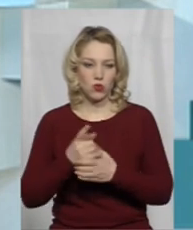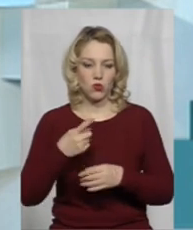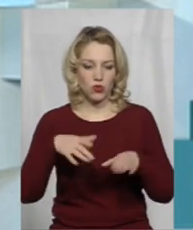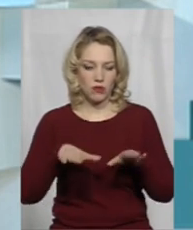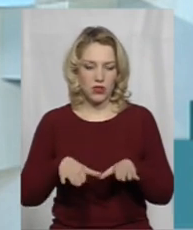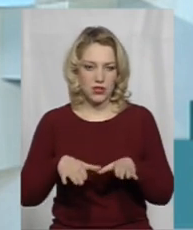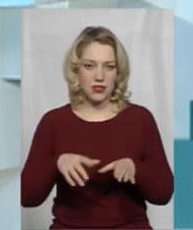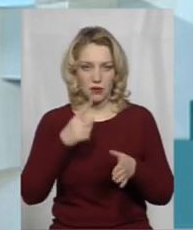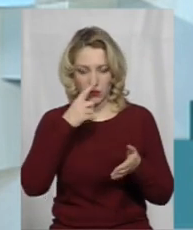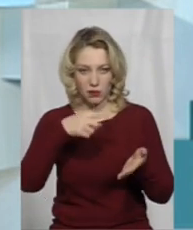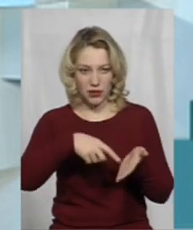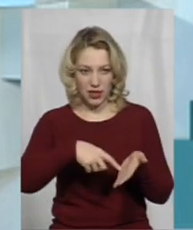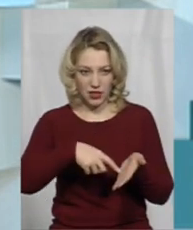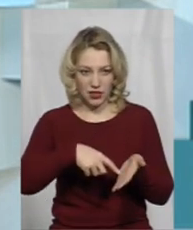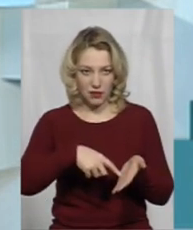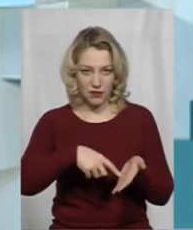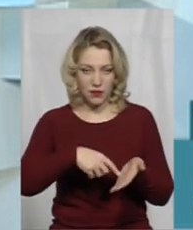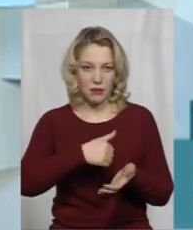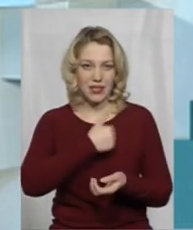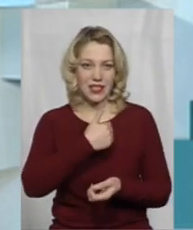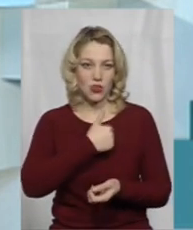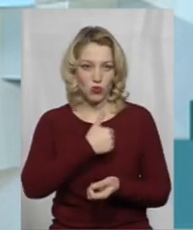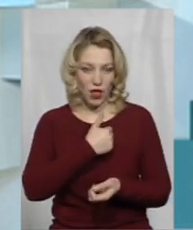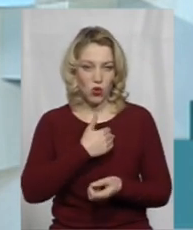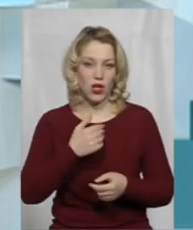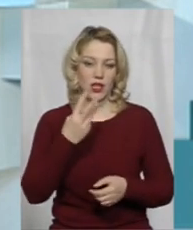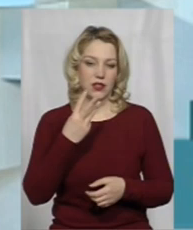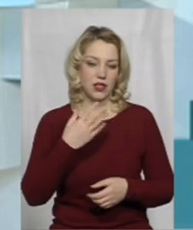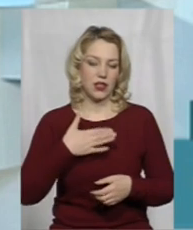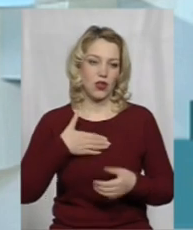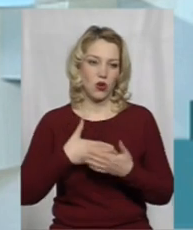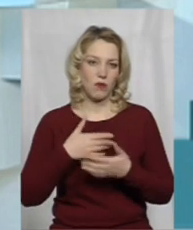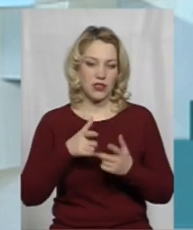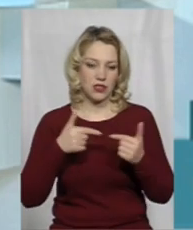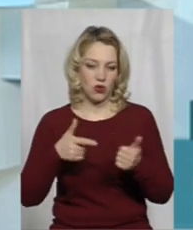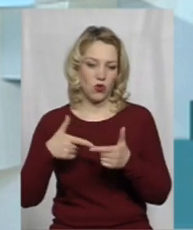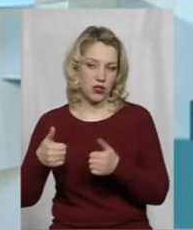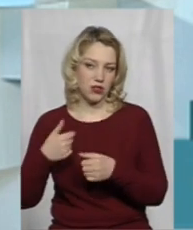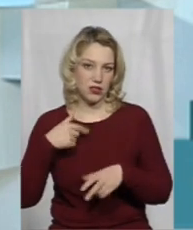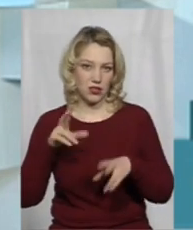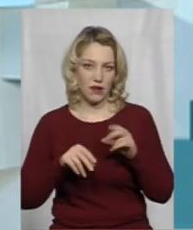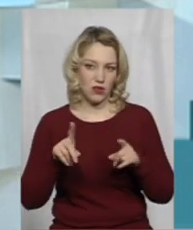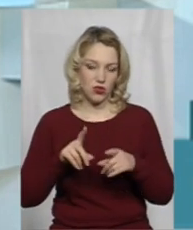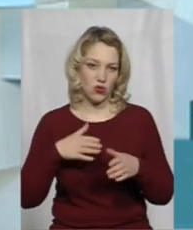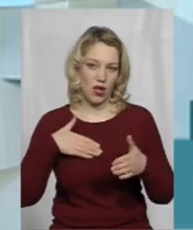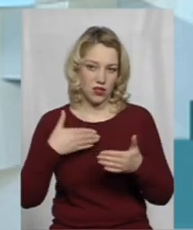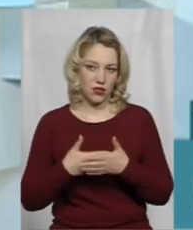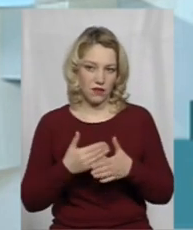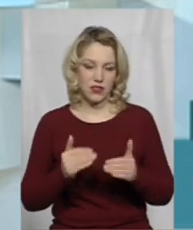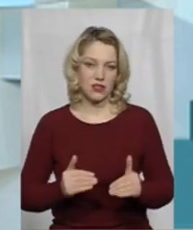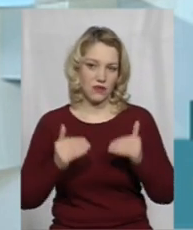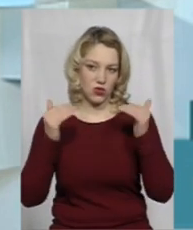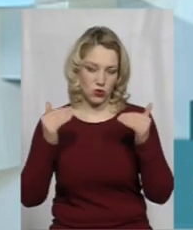в Громадській раді претендувало три громадських організації. Я рахую, що активність досить таки